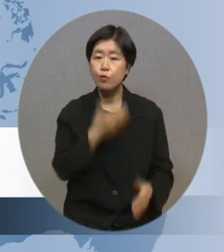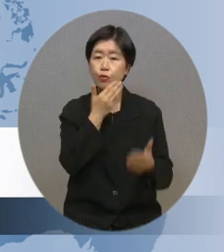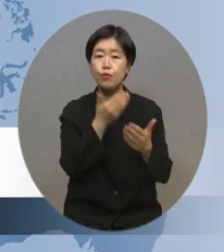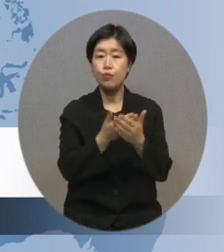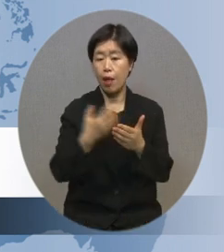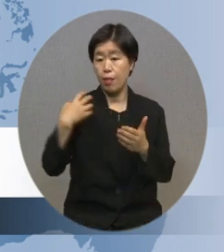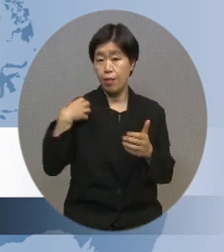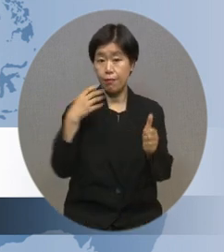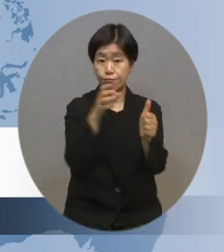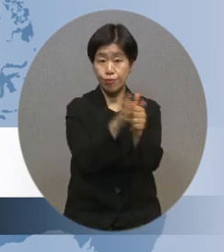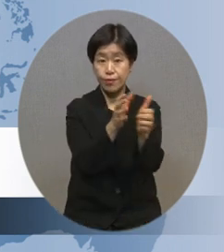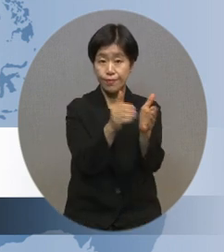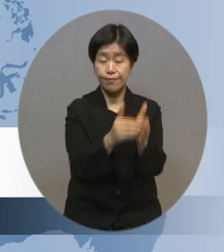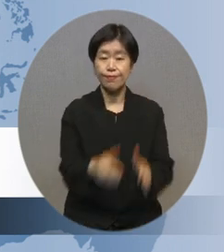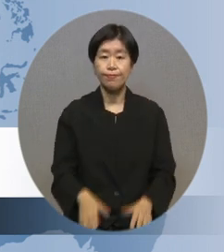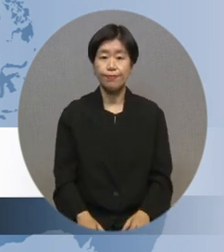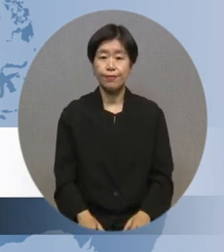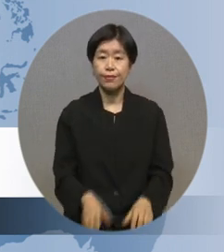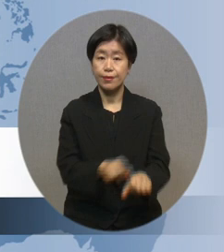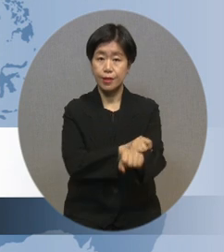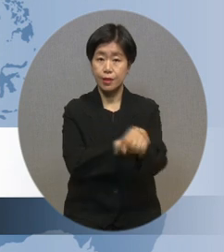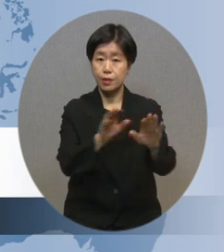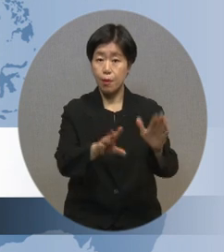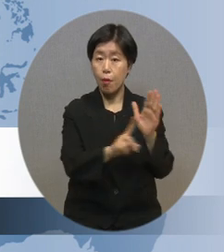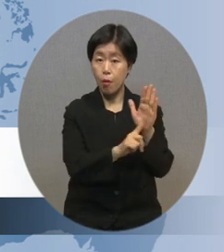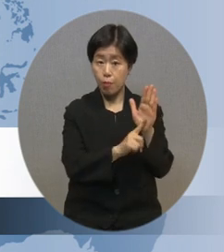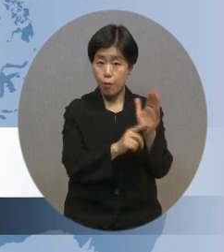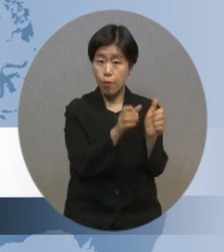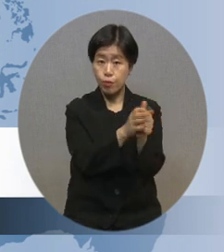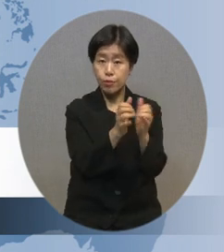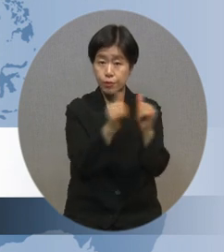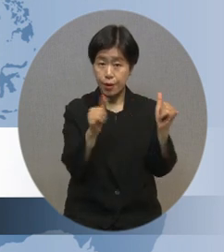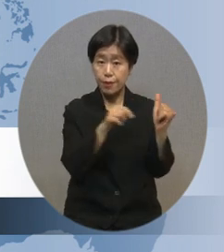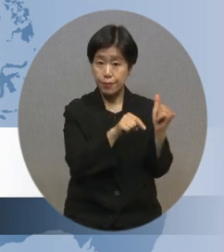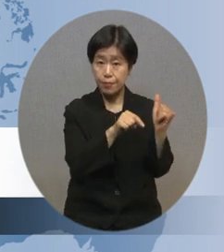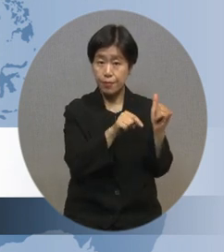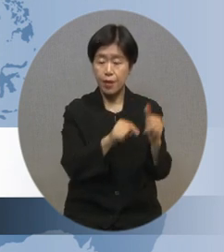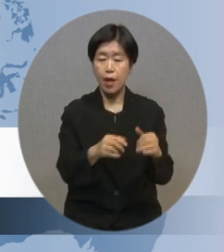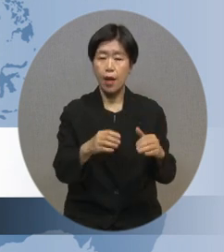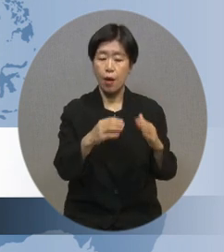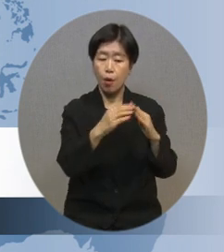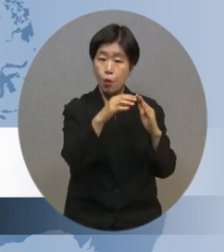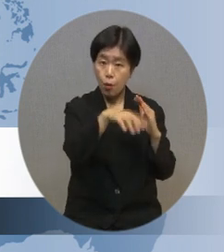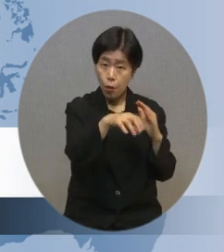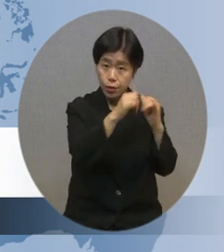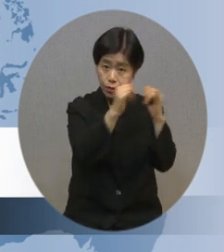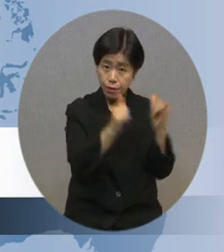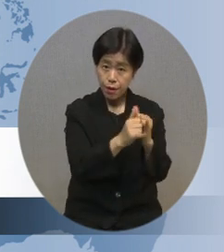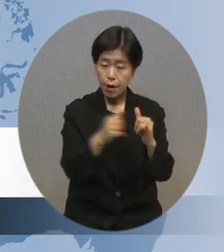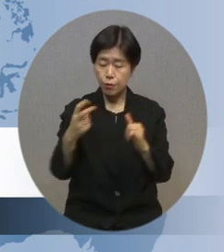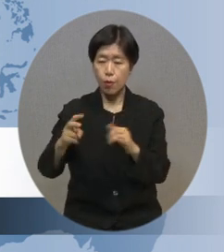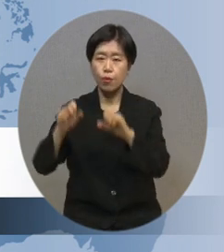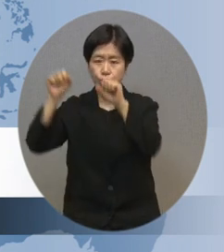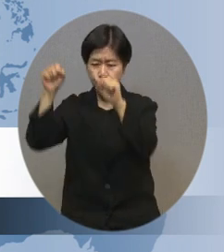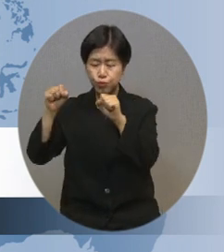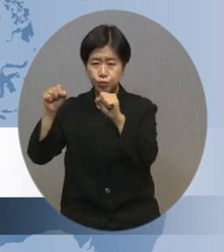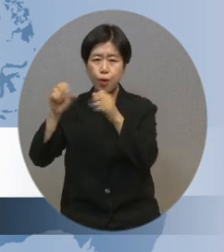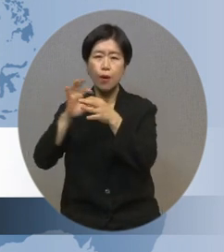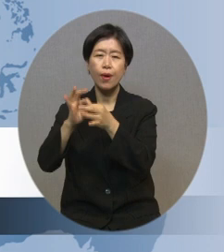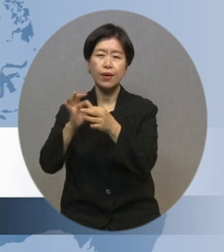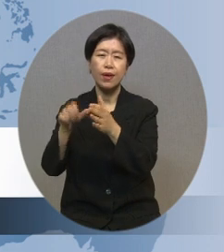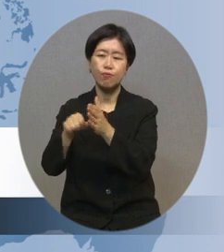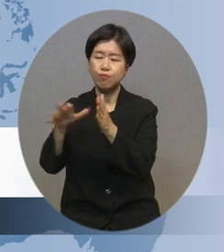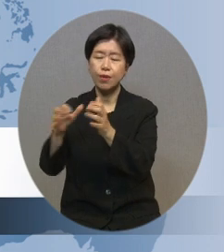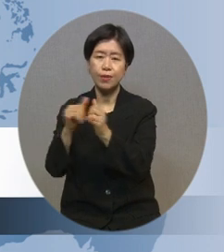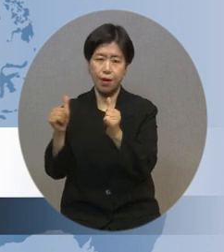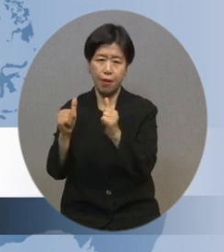것을 당부했습니다. 특히 이번 홍보대사들은 지역사회와 스포츠계 인사들로 구성된 만큼 충북 교육